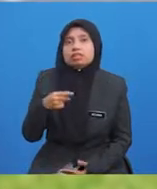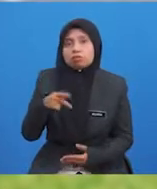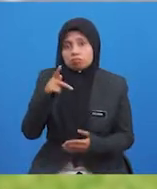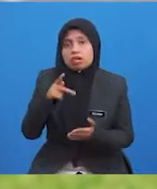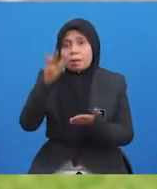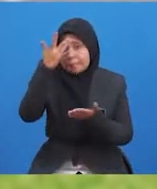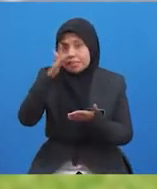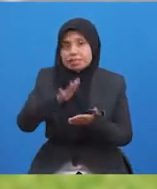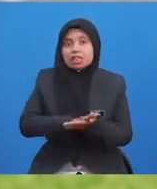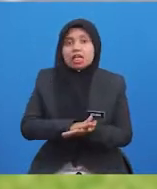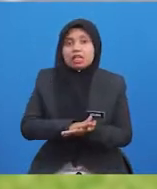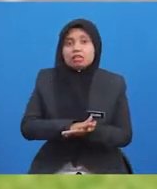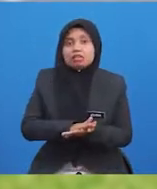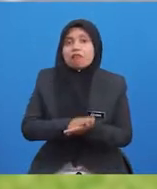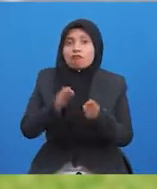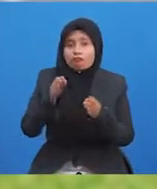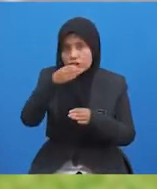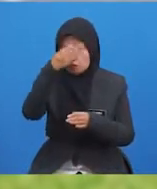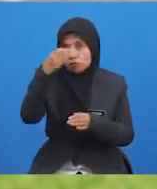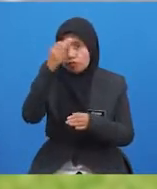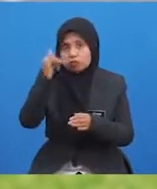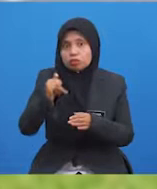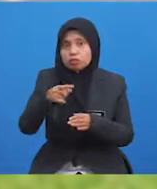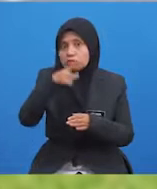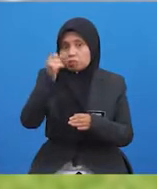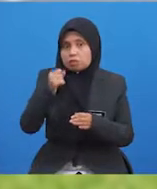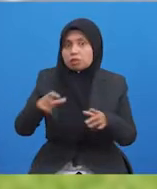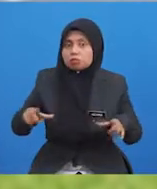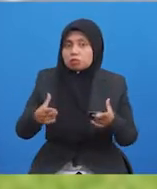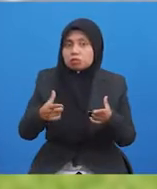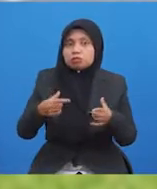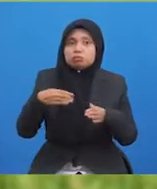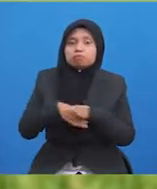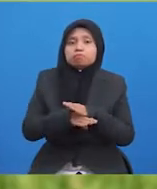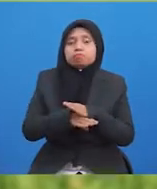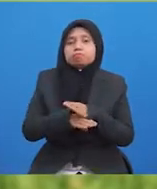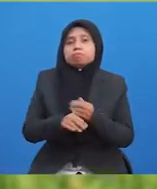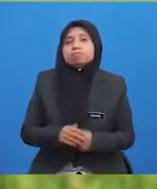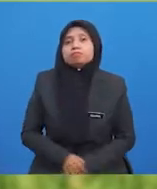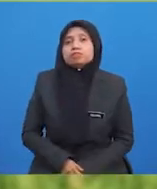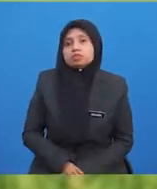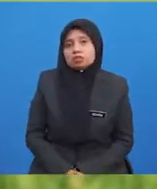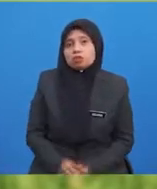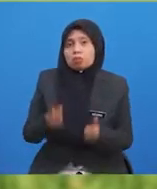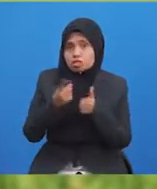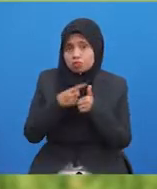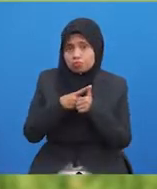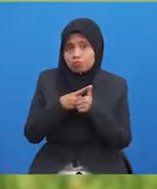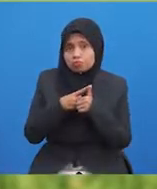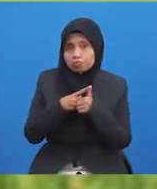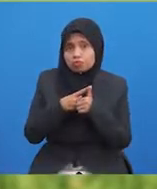menerangkan faktor-faktor berlakunya keagresifan dalam sukan. Pertamanya,